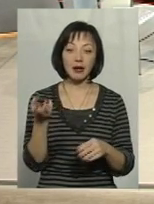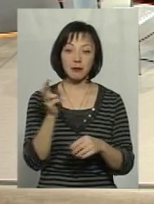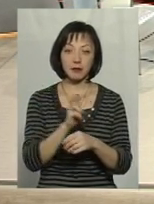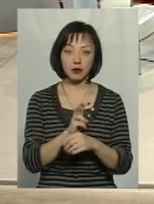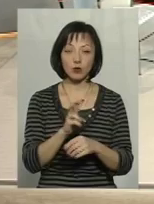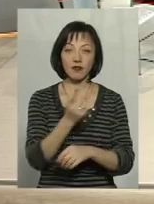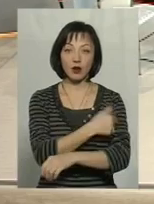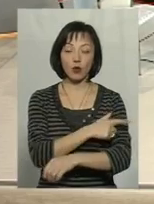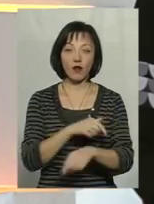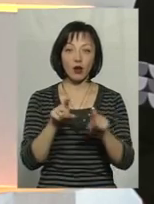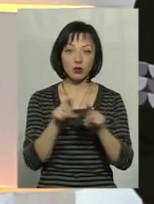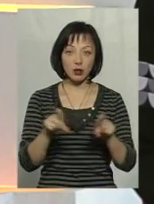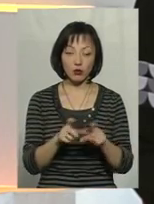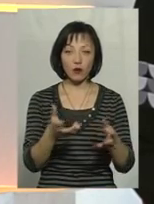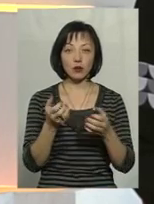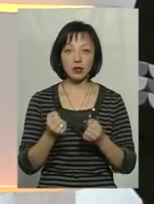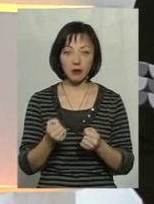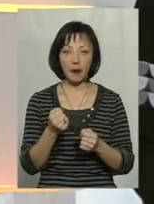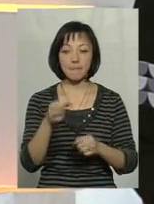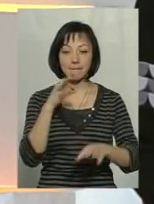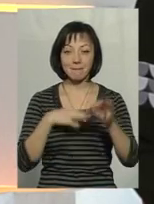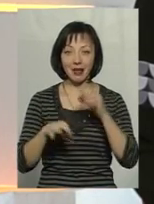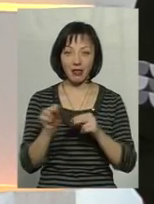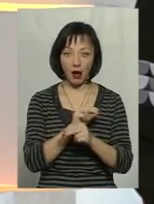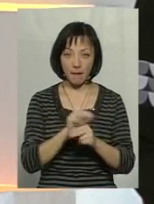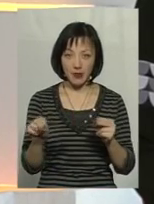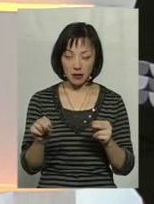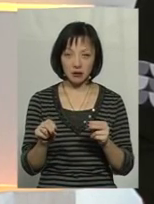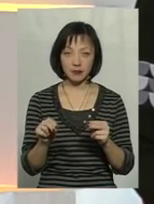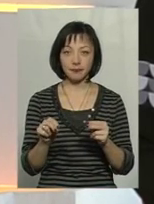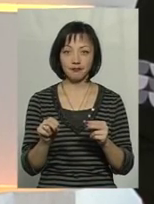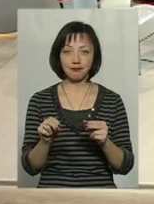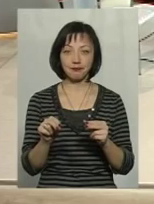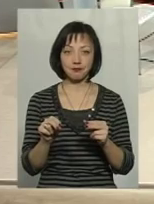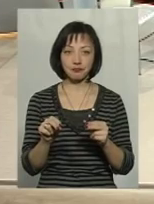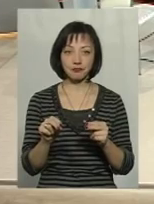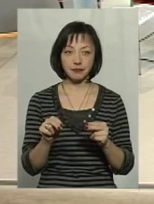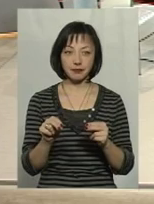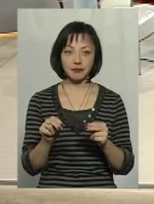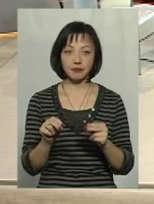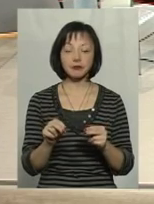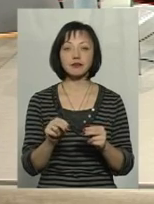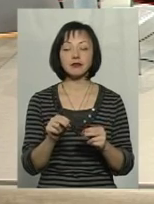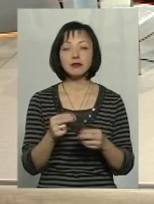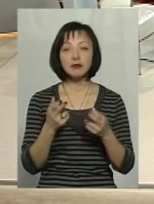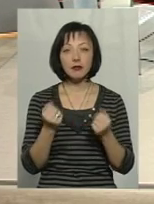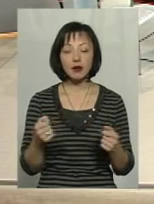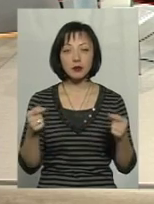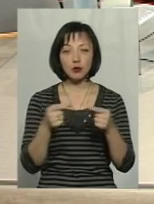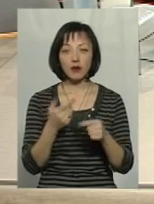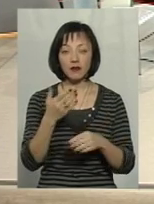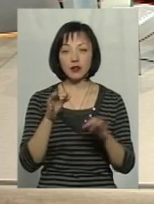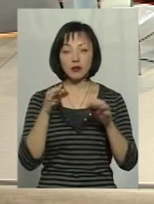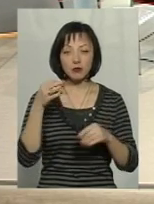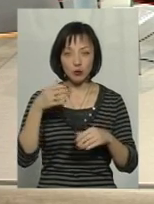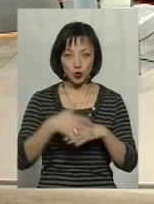в лікувальні установи, вони отримують ті медикаменти, які профінансовані. базові на органції отримують. Так, безумовно, ви зрозумієте